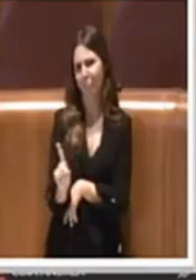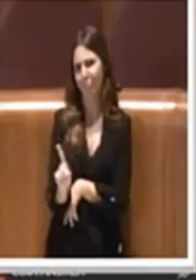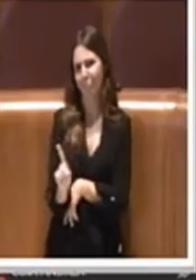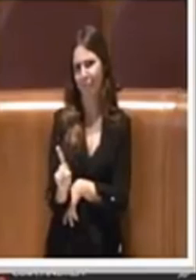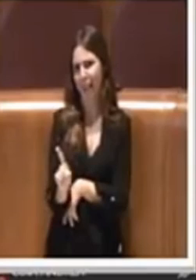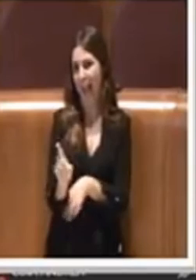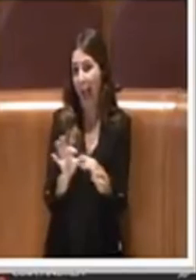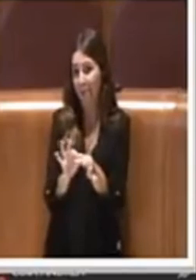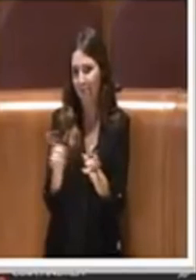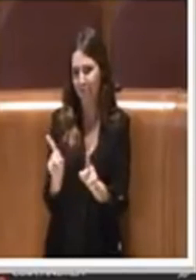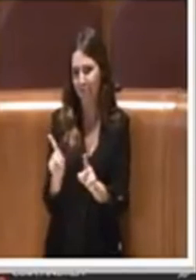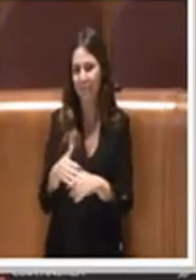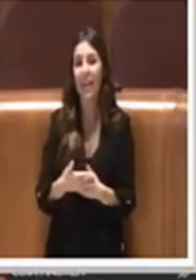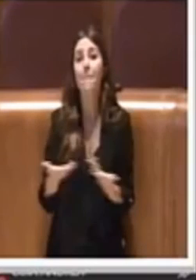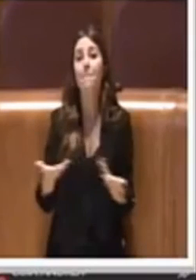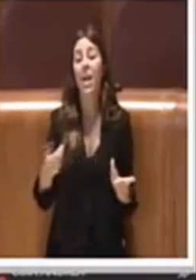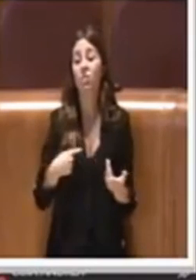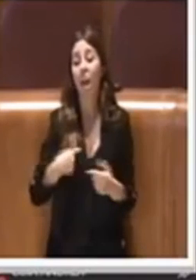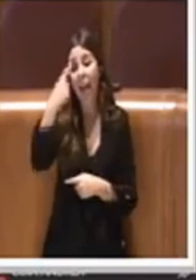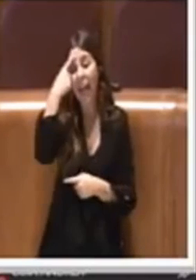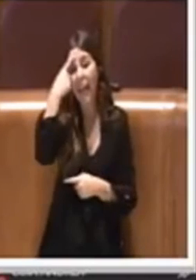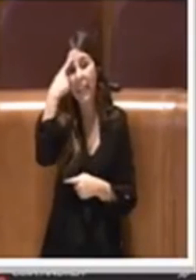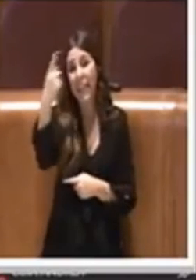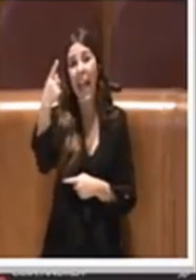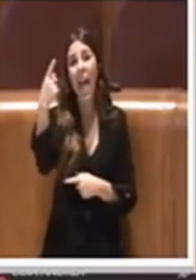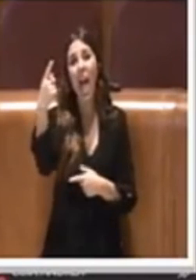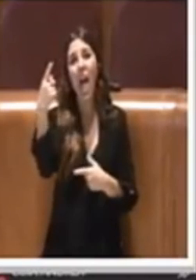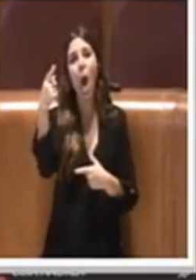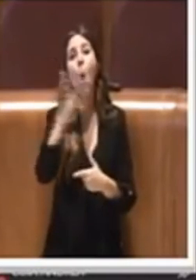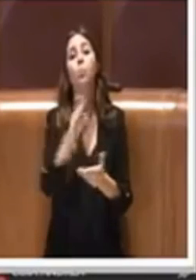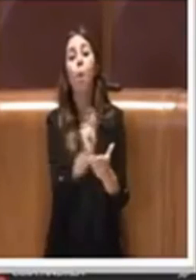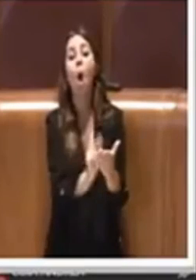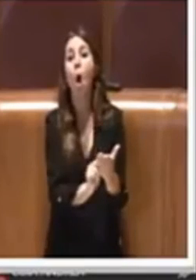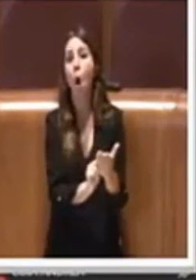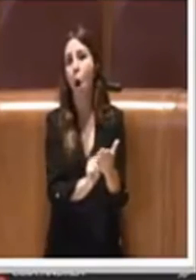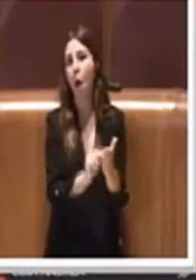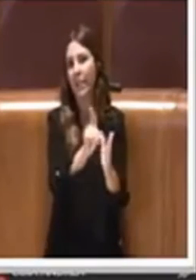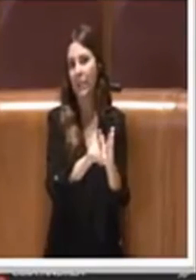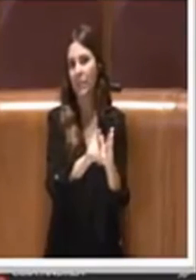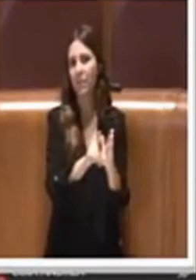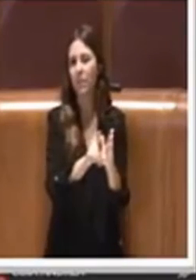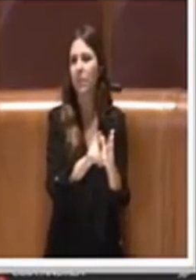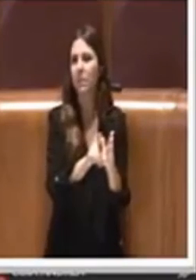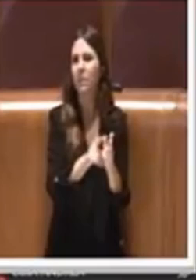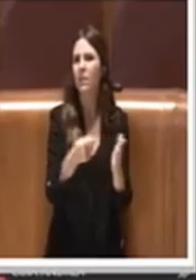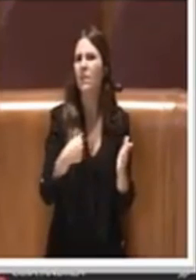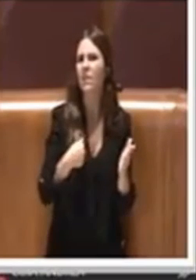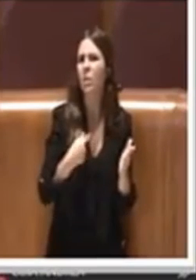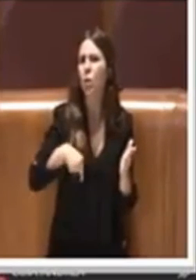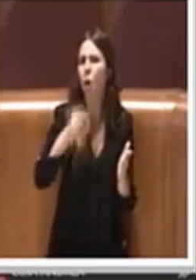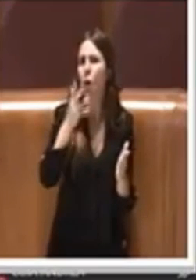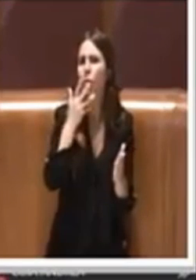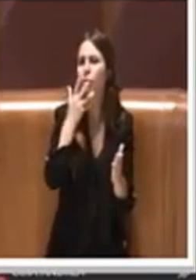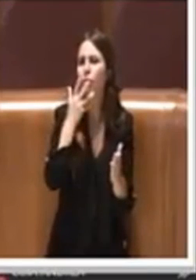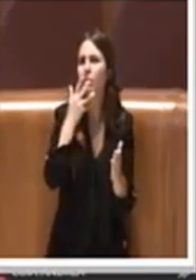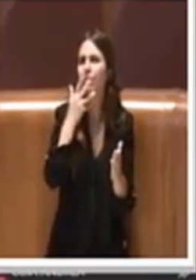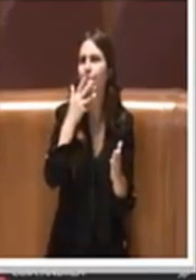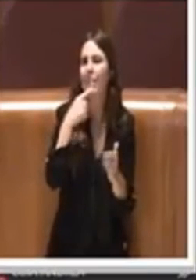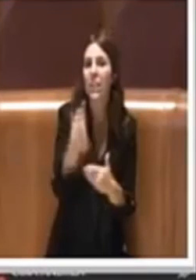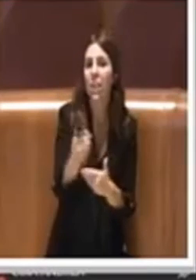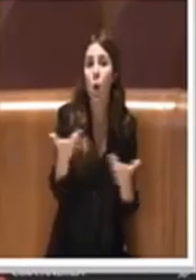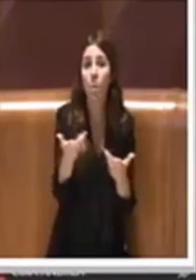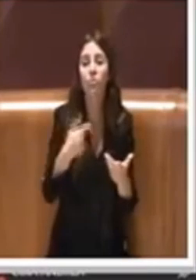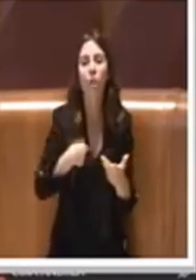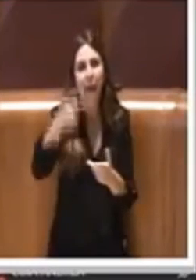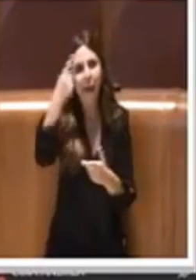chiaro che c'è un'idea, c'è una bozza di delibera, come vogliamo dire, come vogliamo specificarlo, c'è un'idea